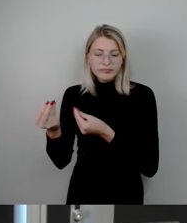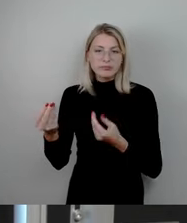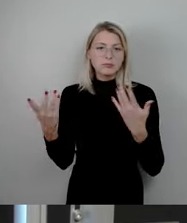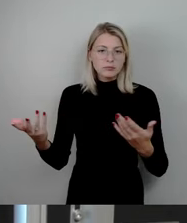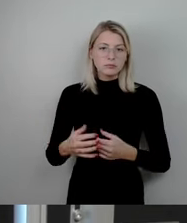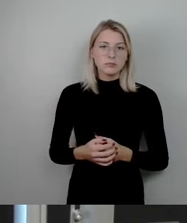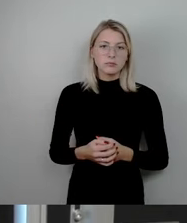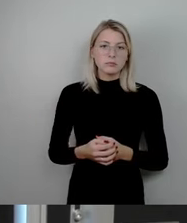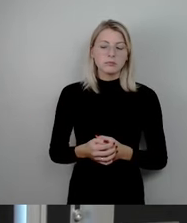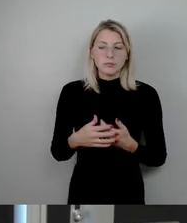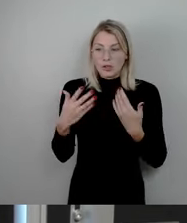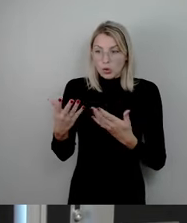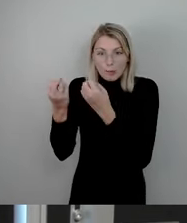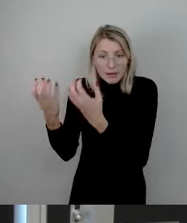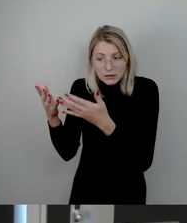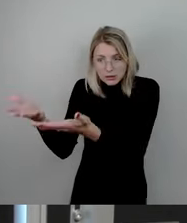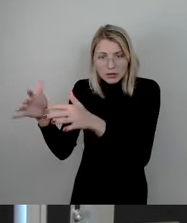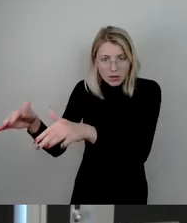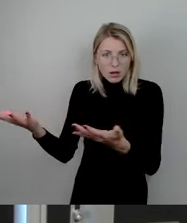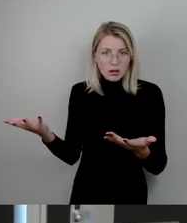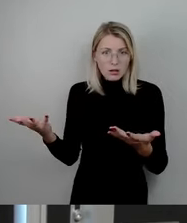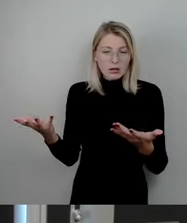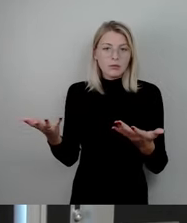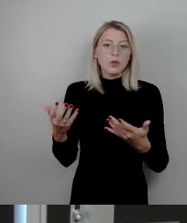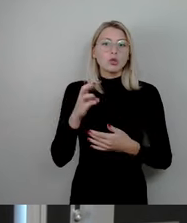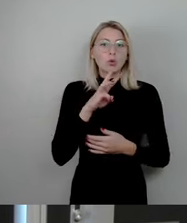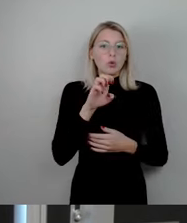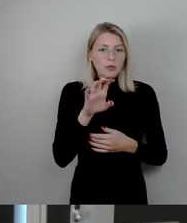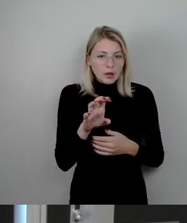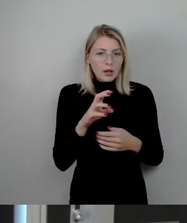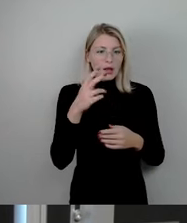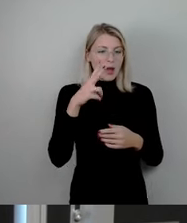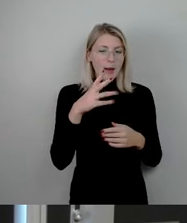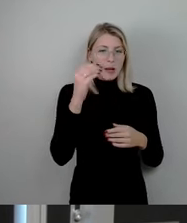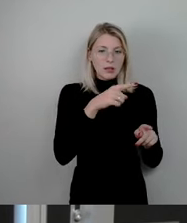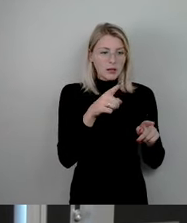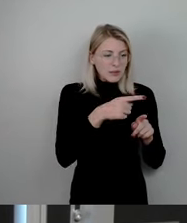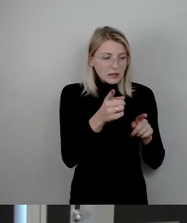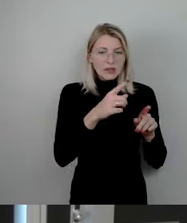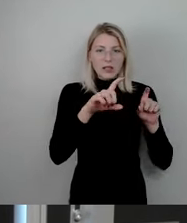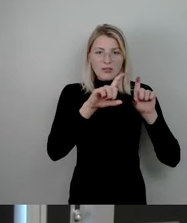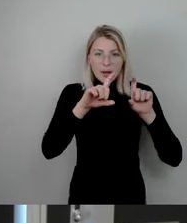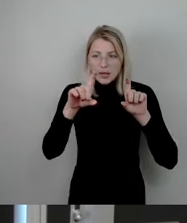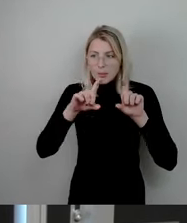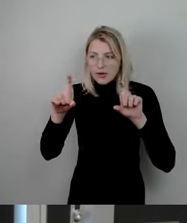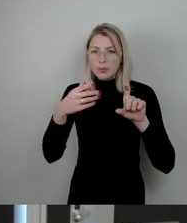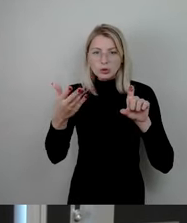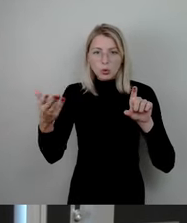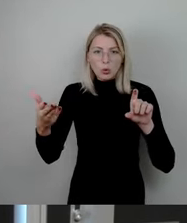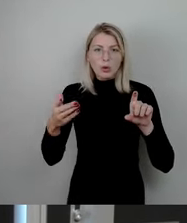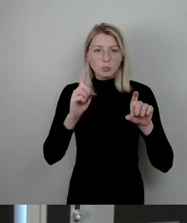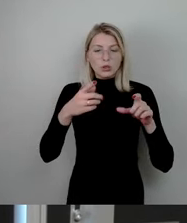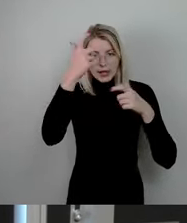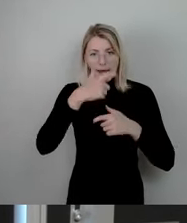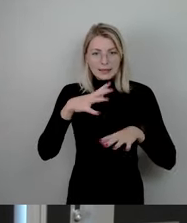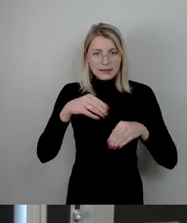von Uwe Herrmann bis zum Rewe und bis zu jedem Gewerbetreibenden dort gesagt wird, ernst nehmen. Das